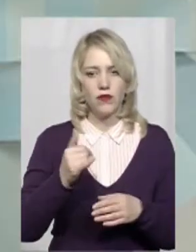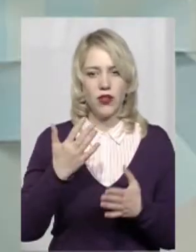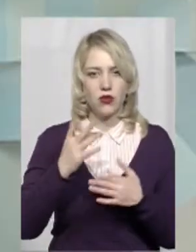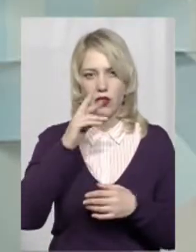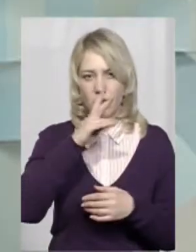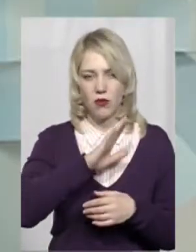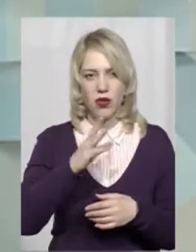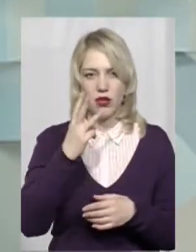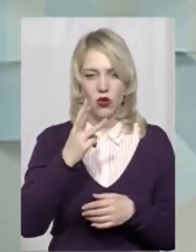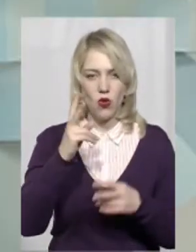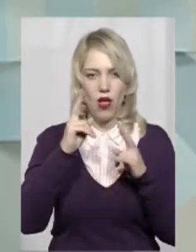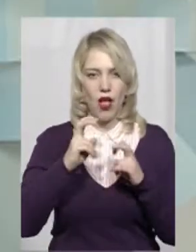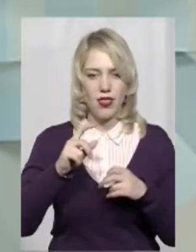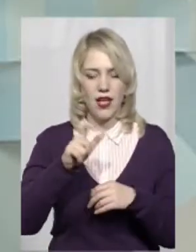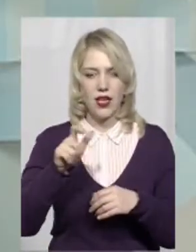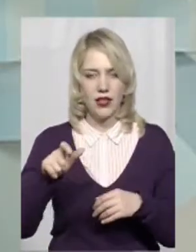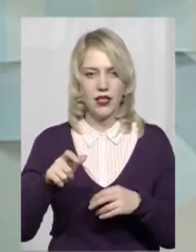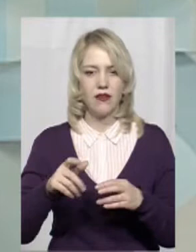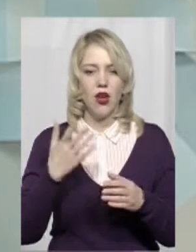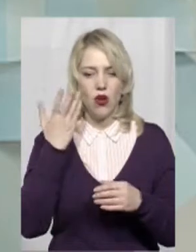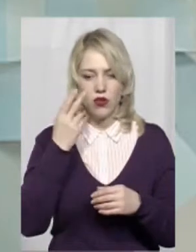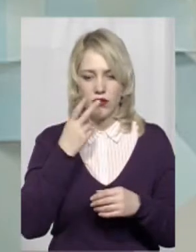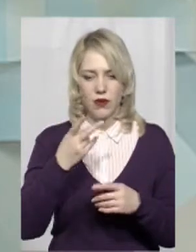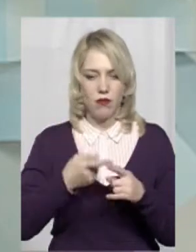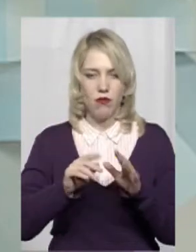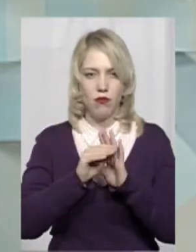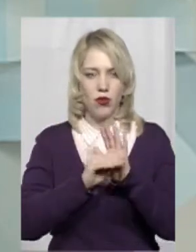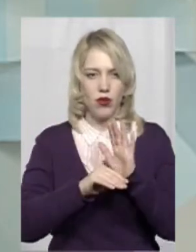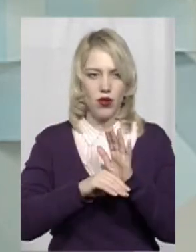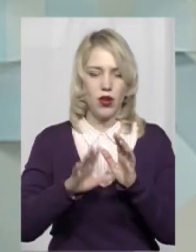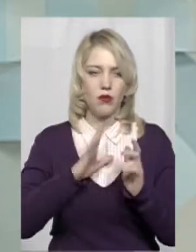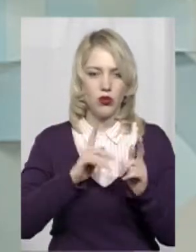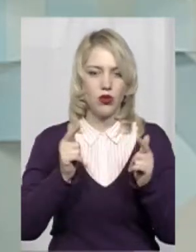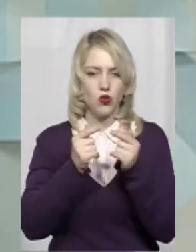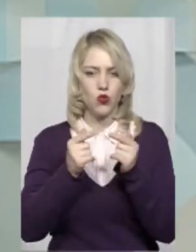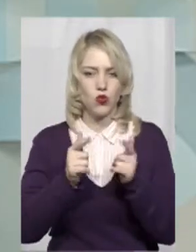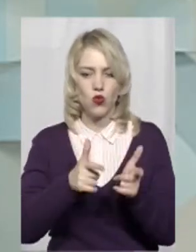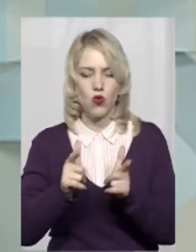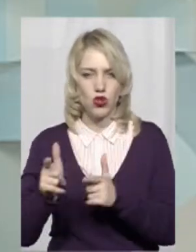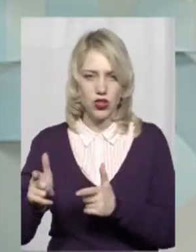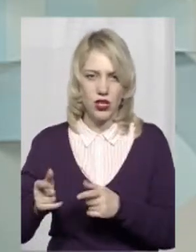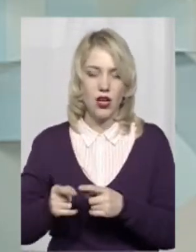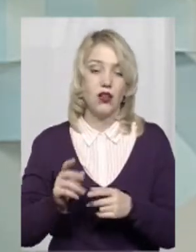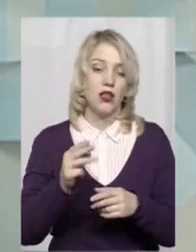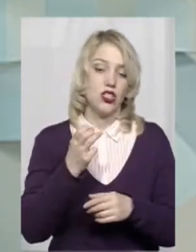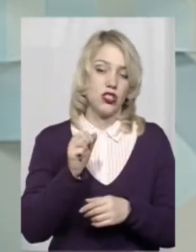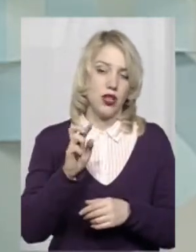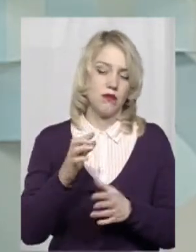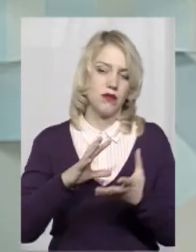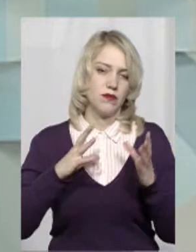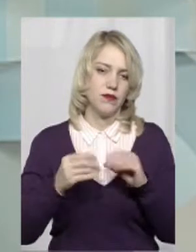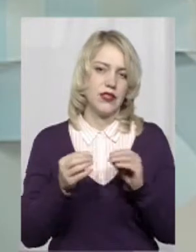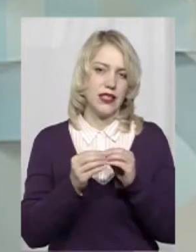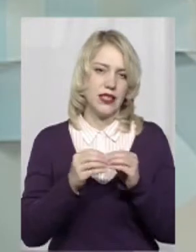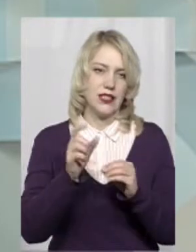не помиляюсь, троє аналітики безпосередньо аналізували програми, і потім, відповідно, йшло узгодження зі штабами. Ну, десь близько